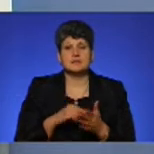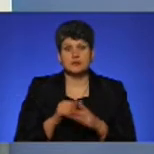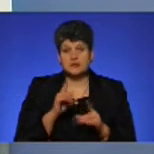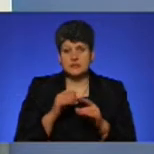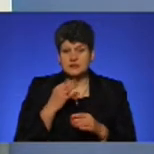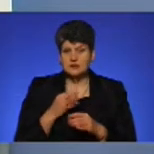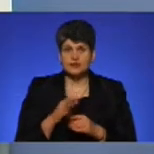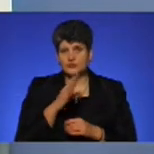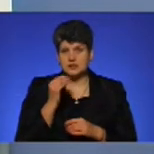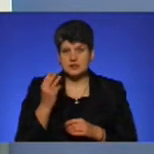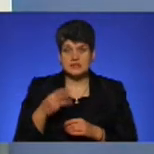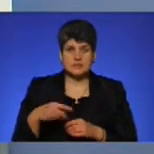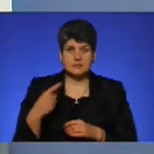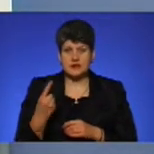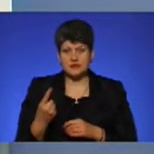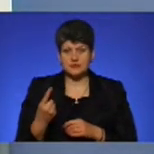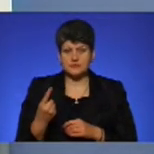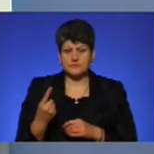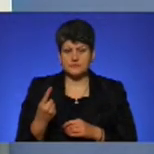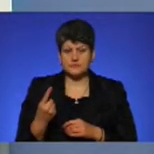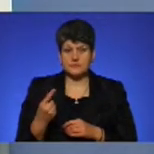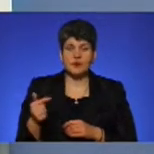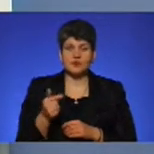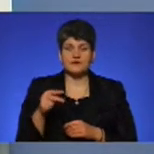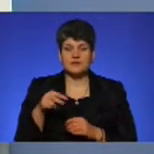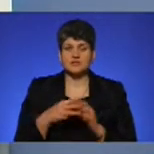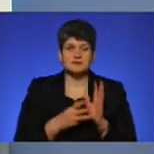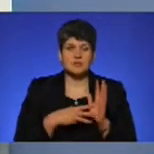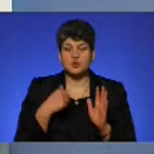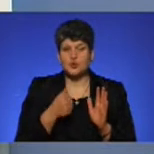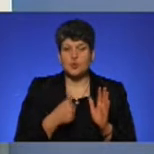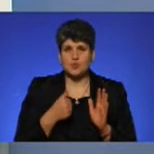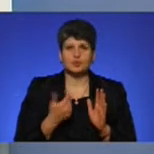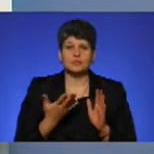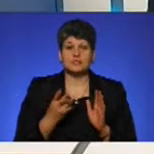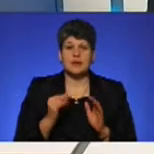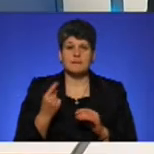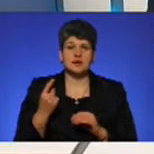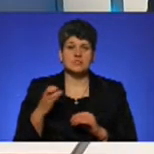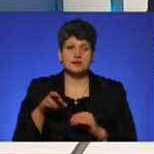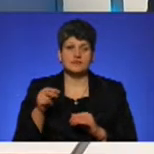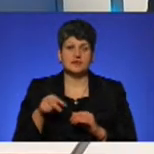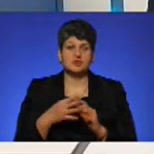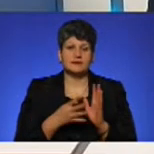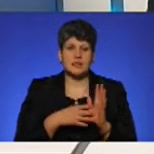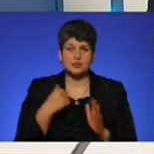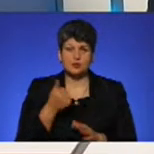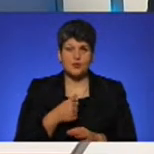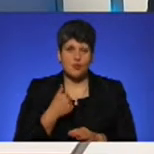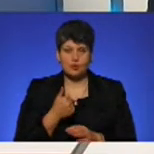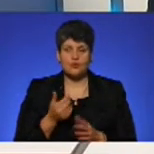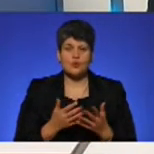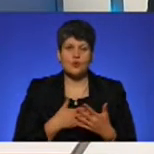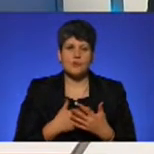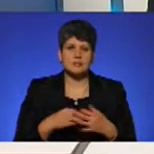ніч з 31 грудня 2018 року на 1 січня 2019 року громадський